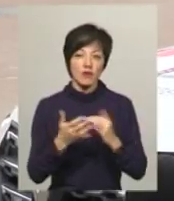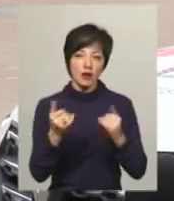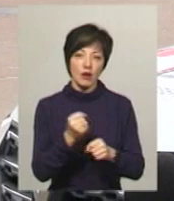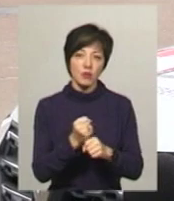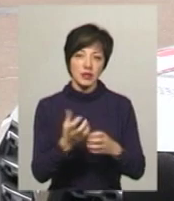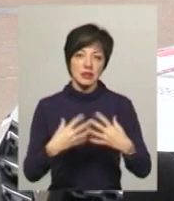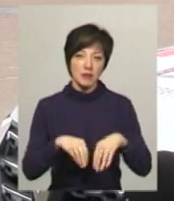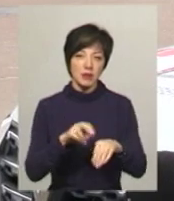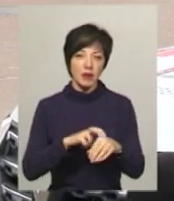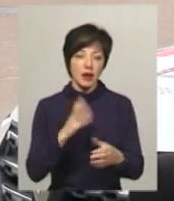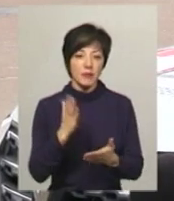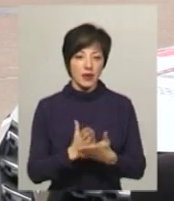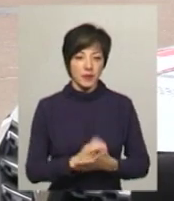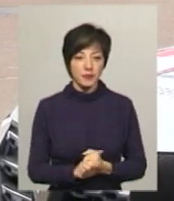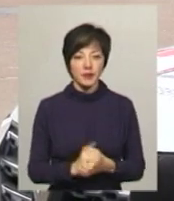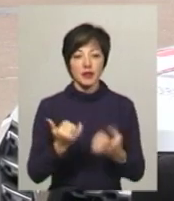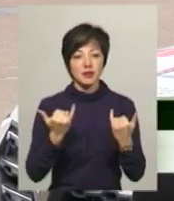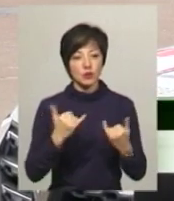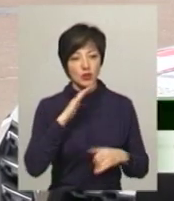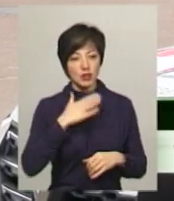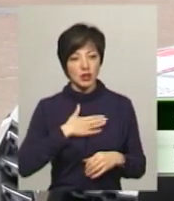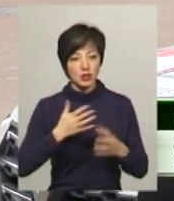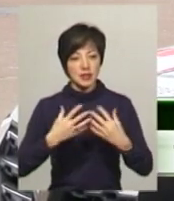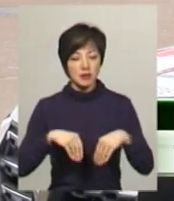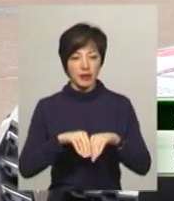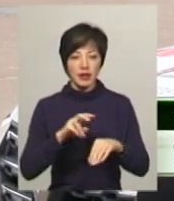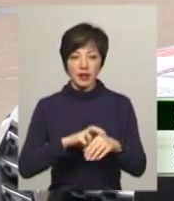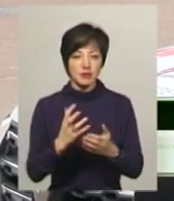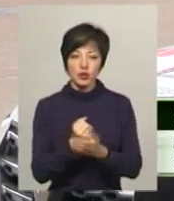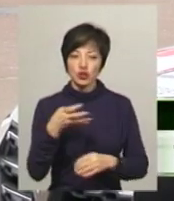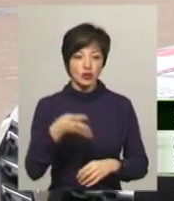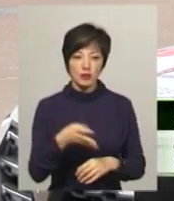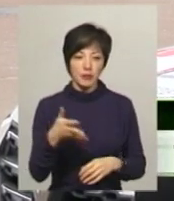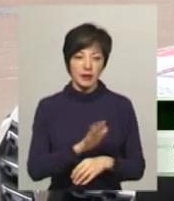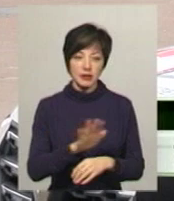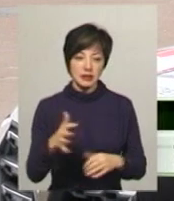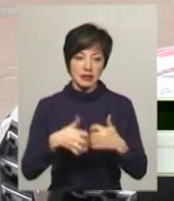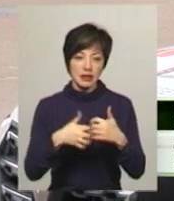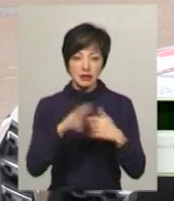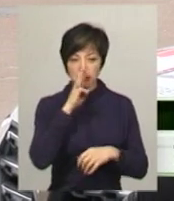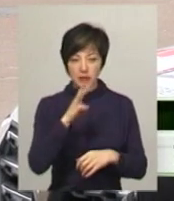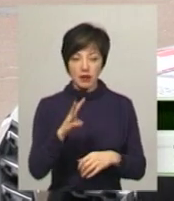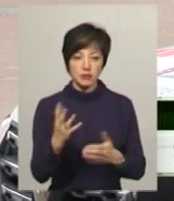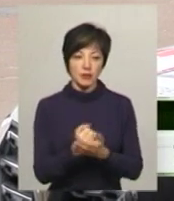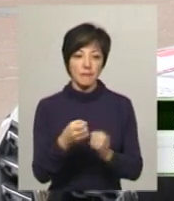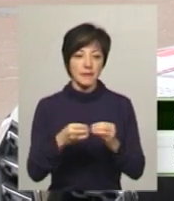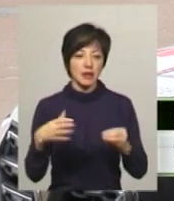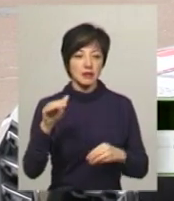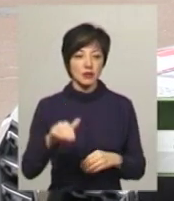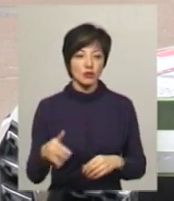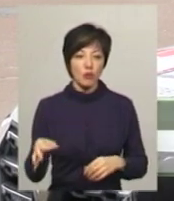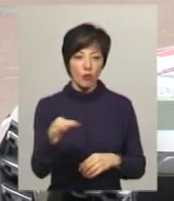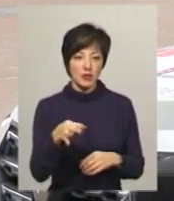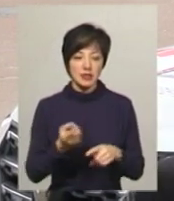сімейним лікарям є. Сьогодні наші сімейні лікарі заробляють не 4-5 тисяч, а середня зарплата вийшла 15 тисяч по